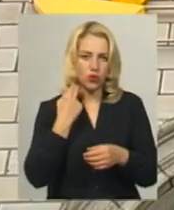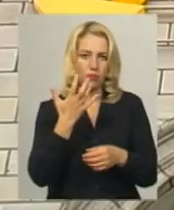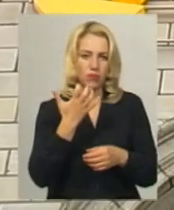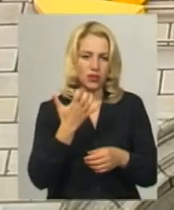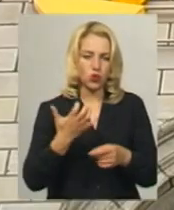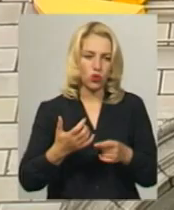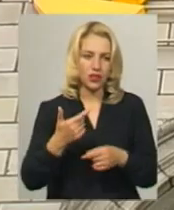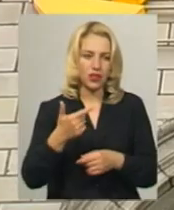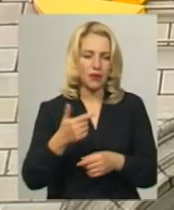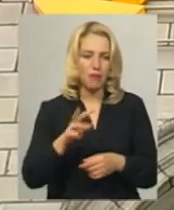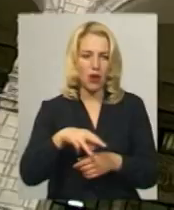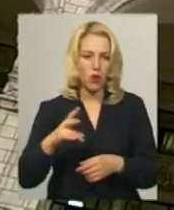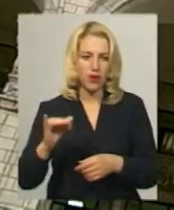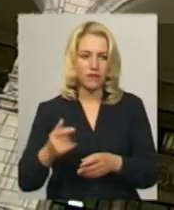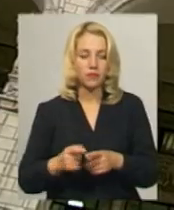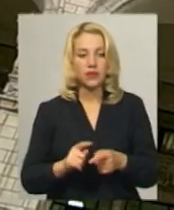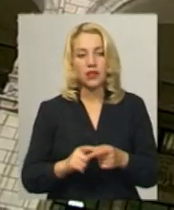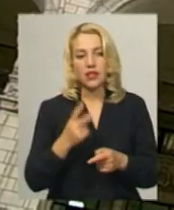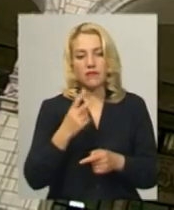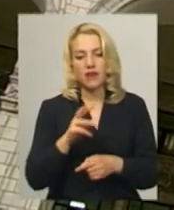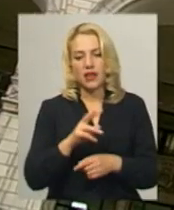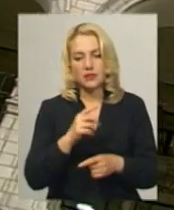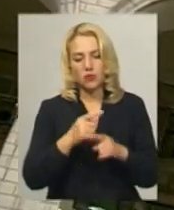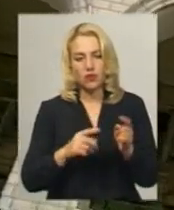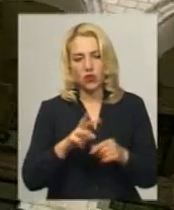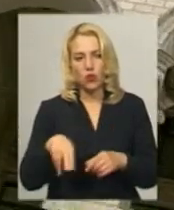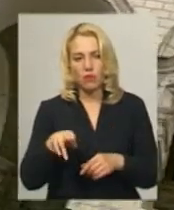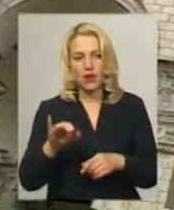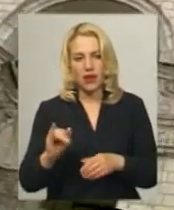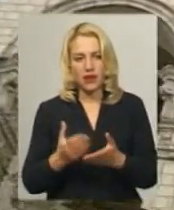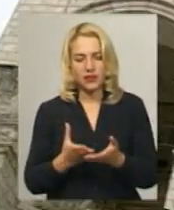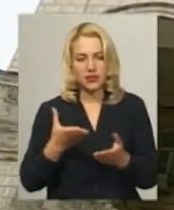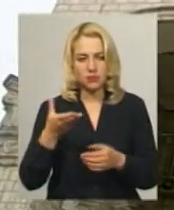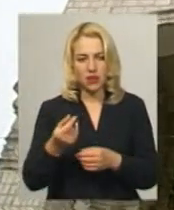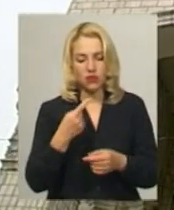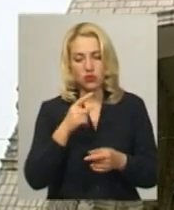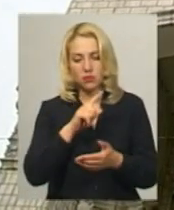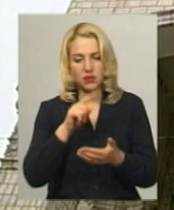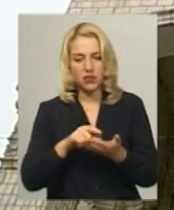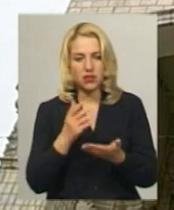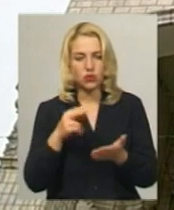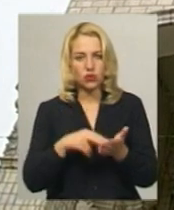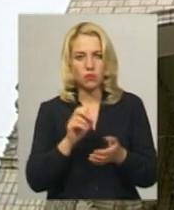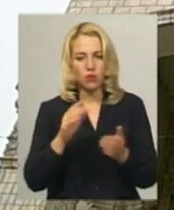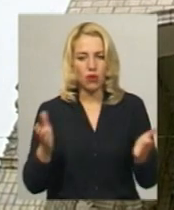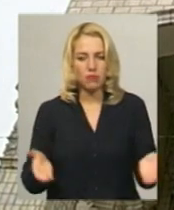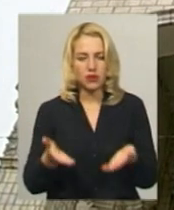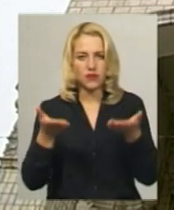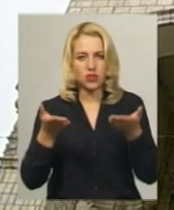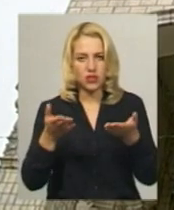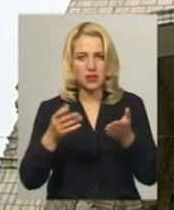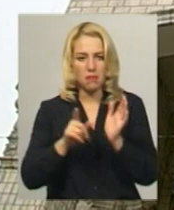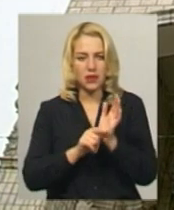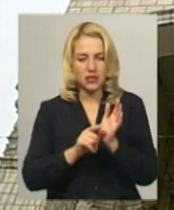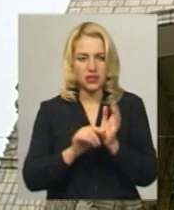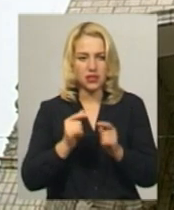доставку пенсій сплачують 2,5 мільярди. Та й збільшення суми, говорить віце-прем'єр, ставить під питання підвищення пенсій, бо на доставку та самі виплати